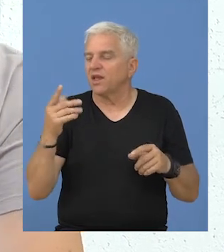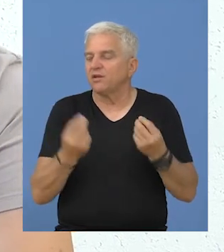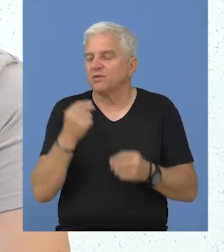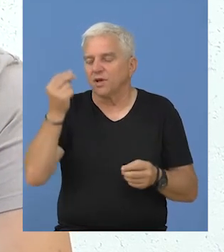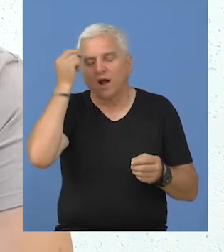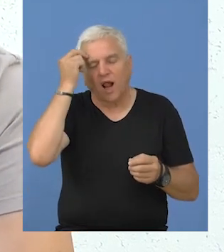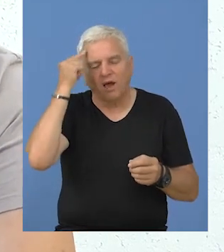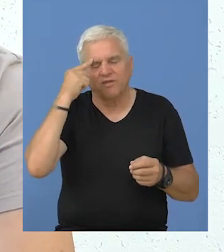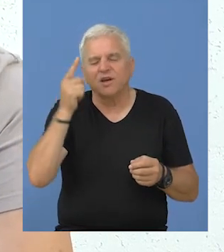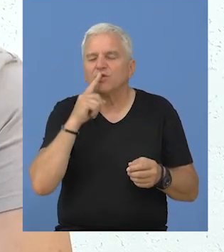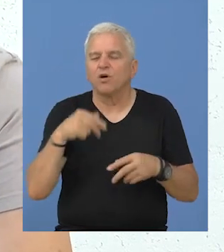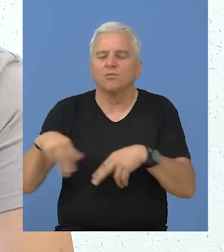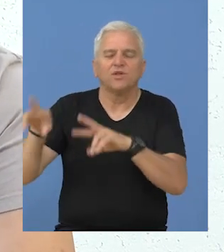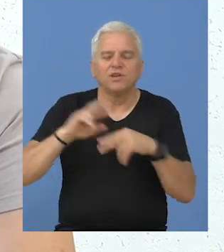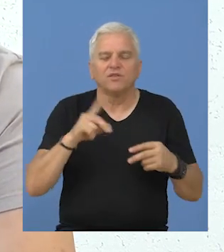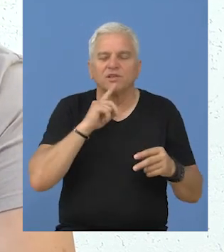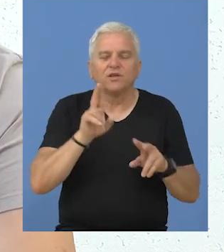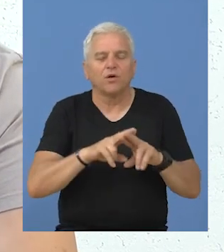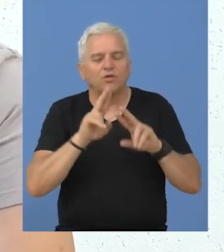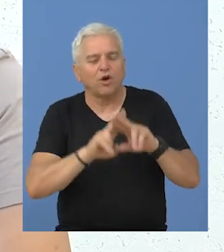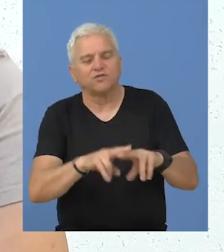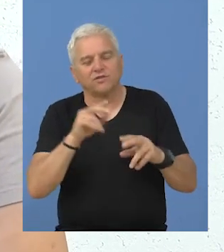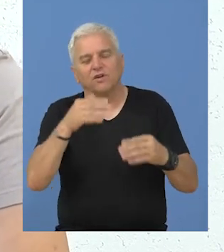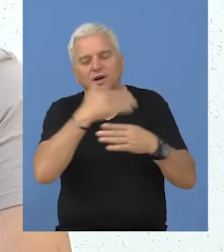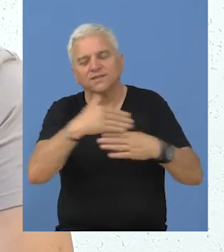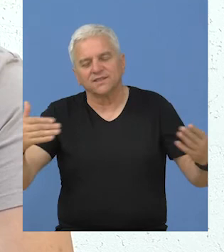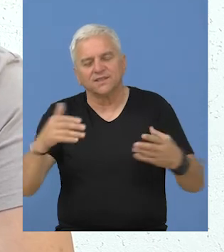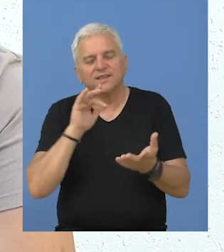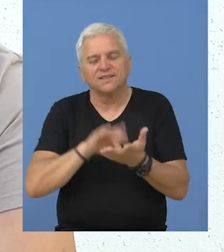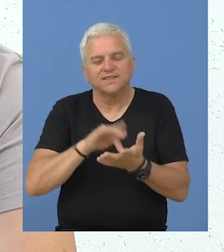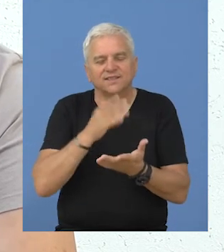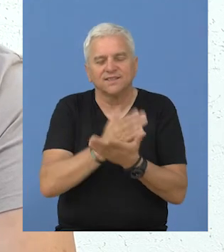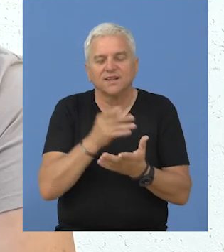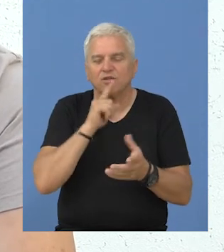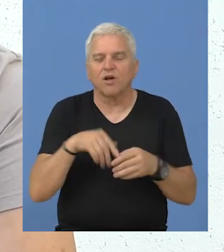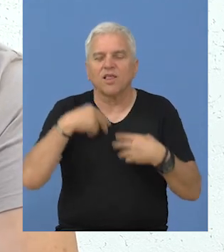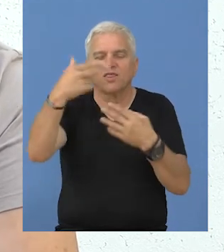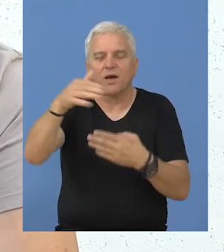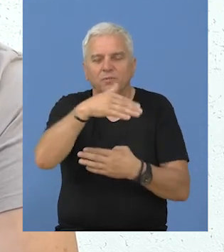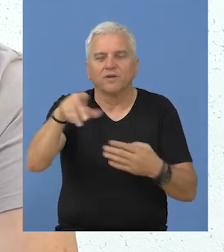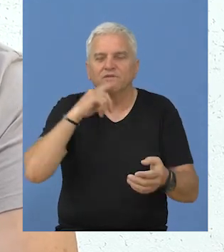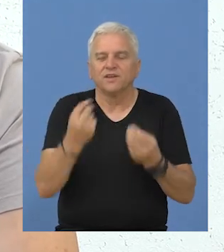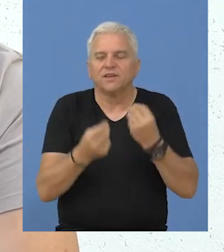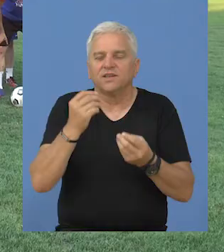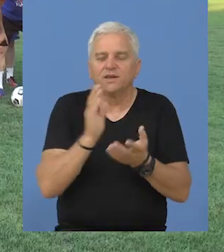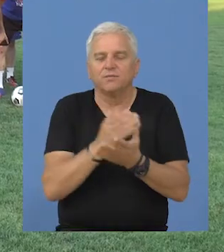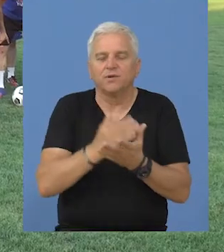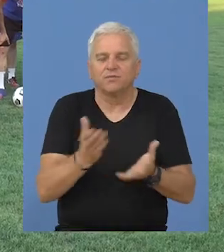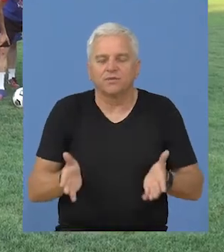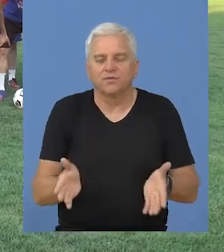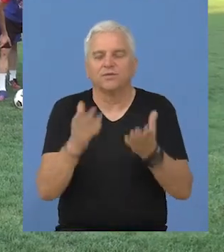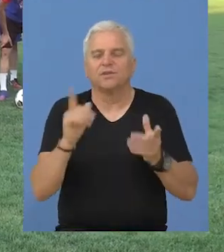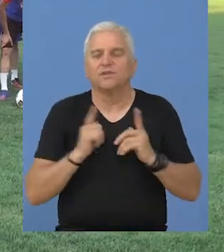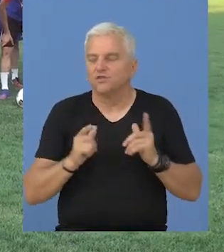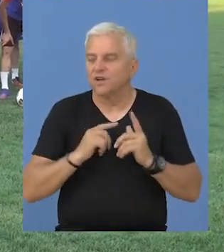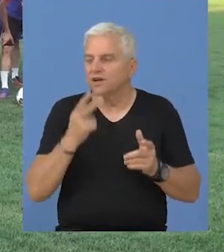imamo već u glavi koga ćemo vratiti nazad, koga ćemo ostaviti naprijed, koga u sredini. Bez obzira, znači opet idem na